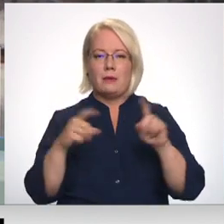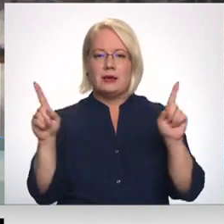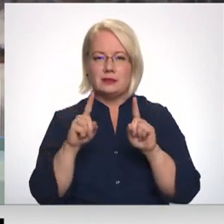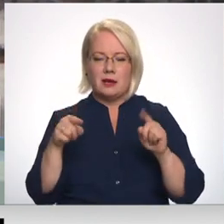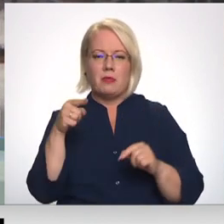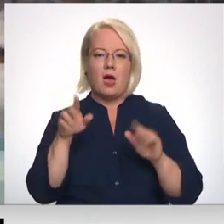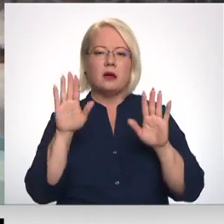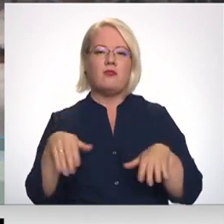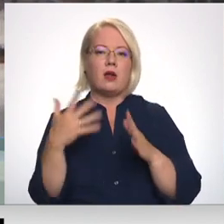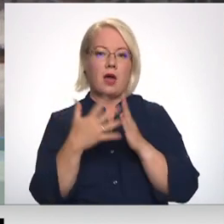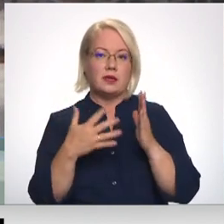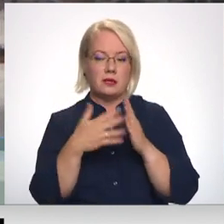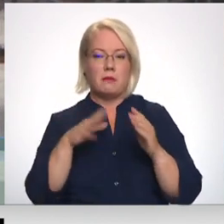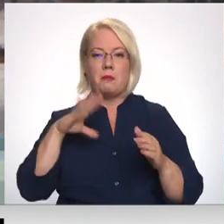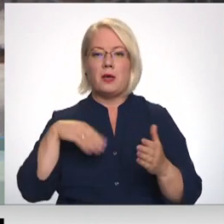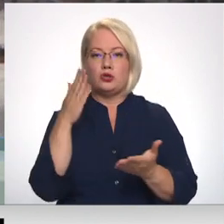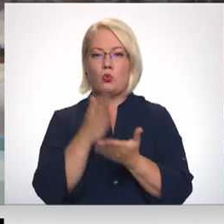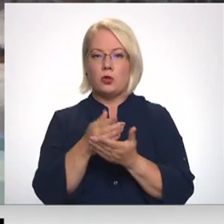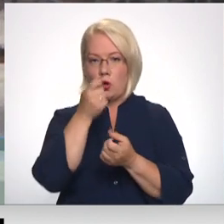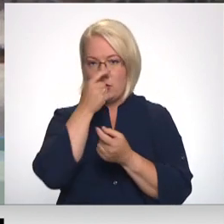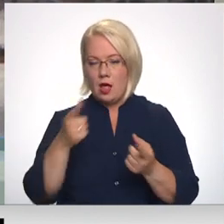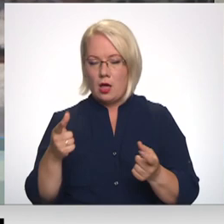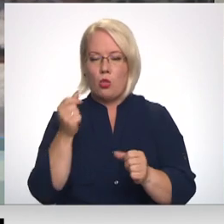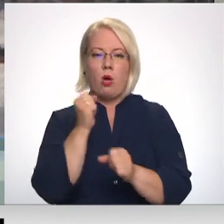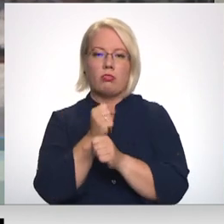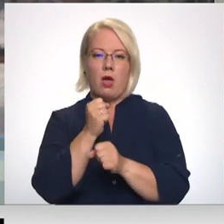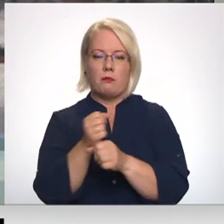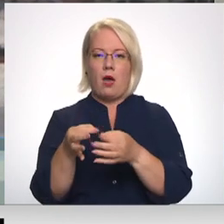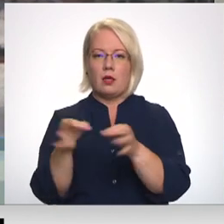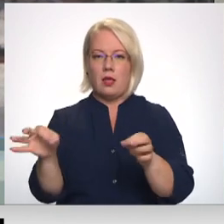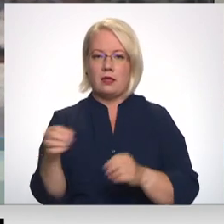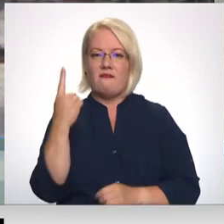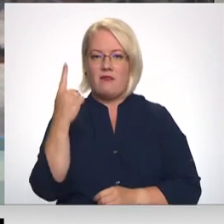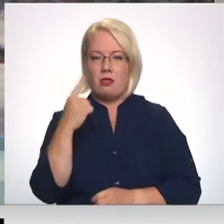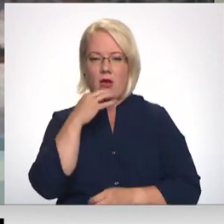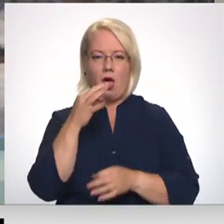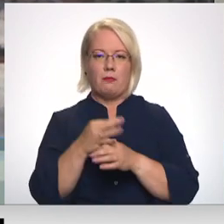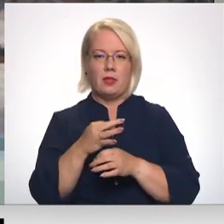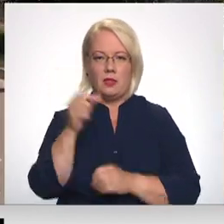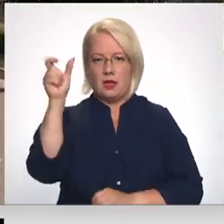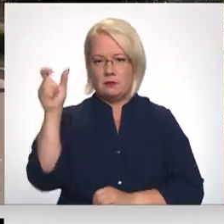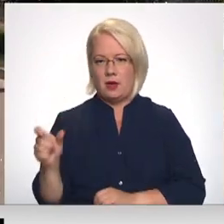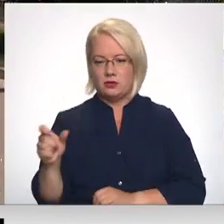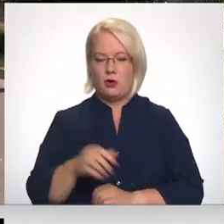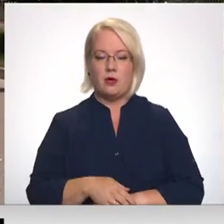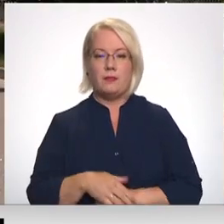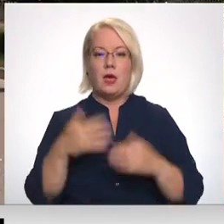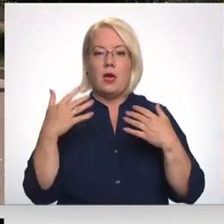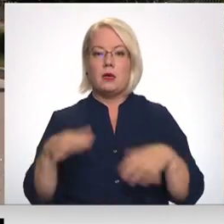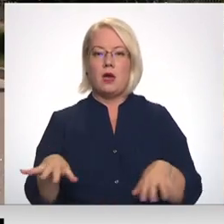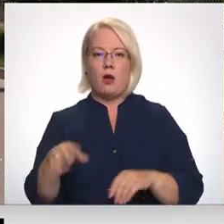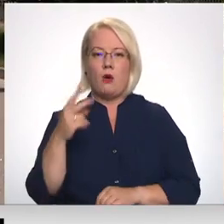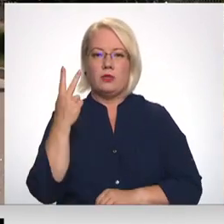nerisināmas. Bet pēc notikušās nelēmas no darba pienākumiem atstādināta viena atbildīgā persona. Ir pagājušas